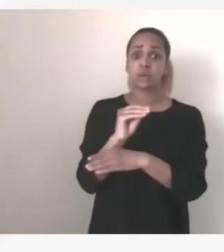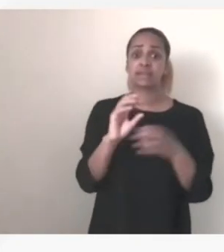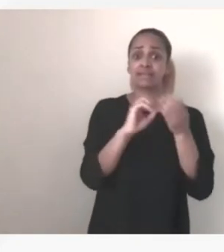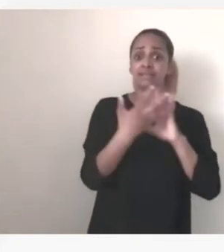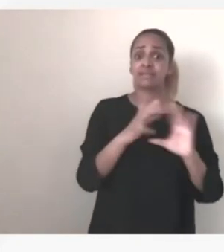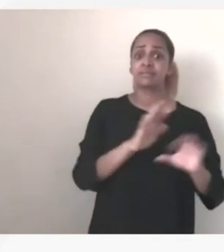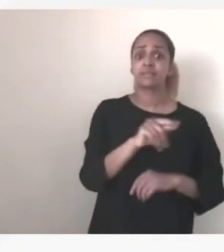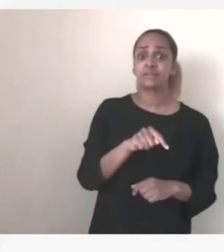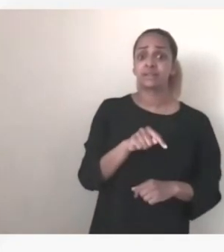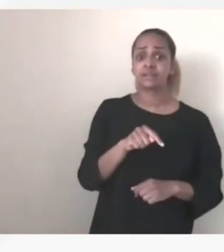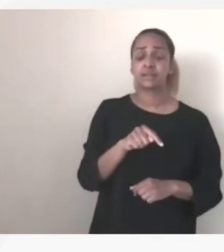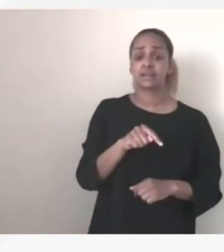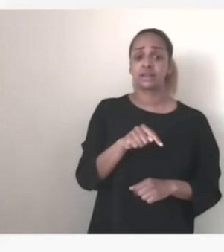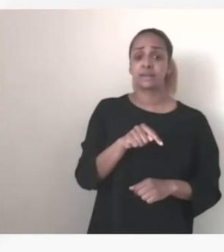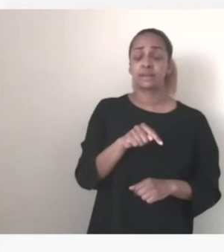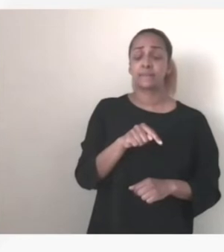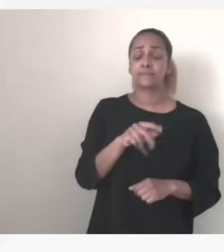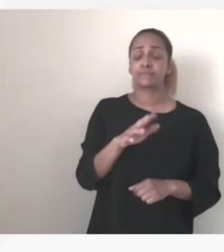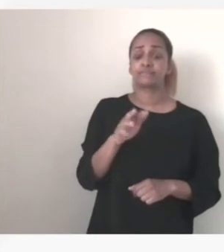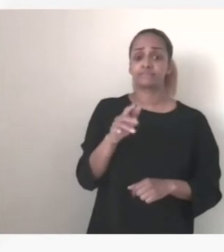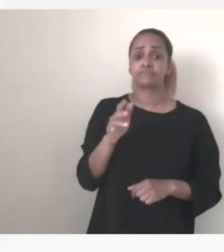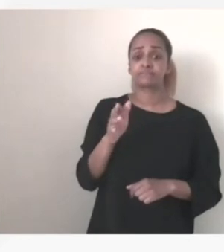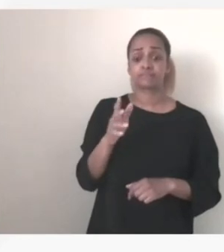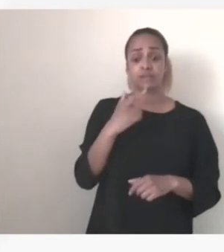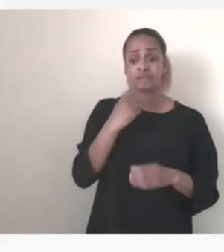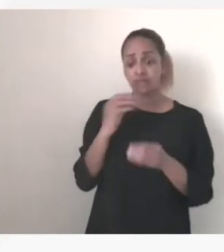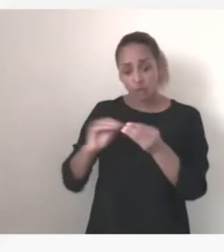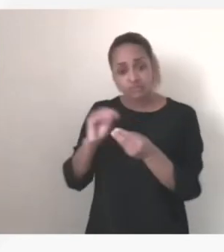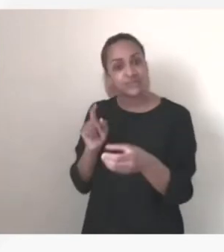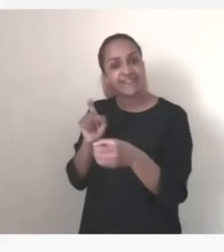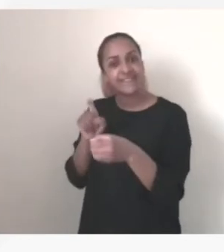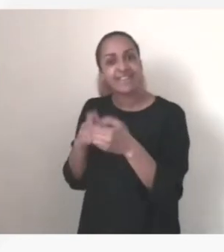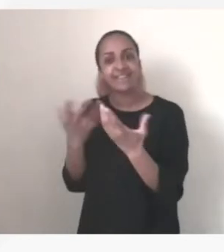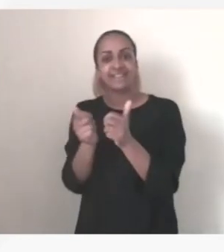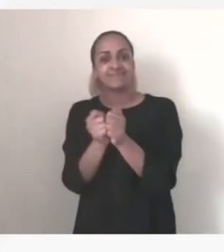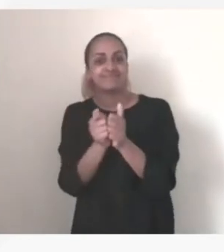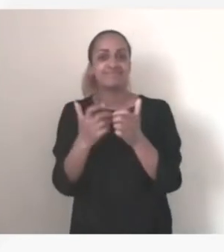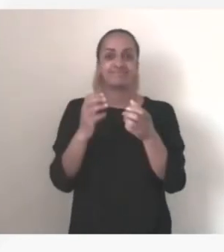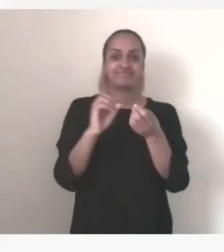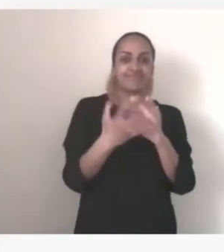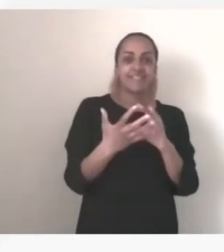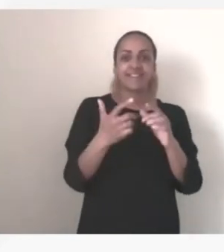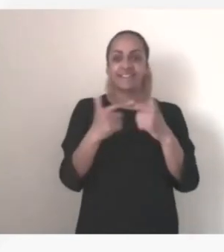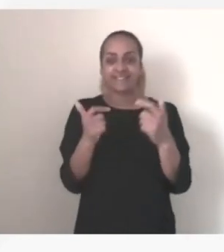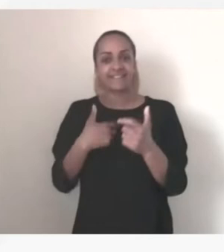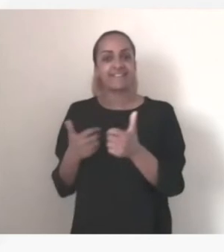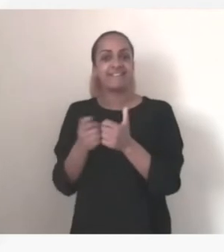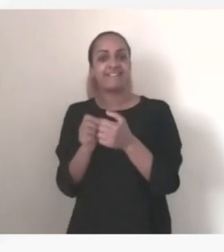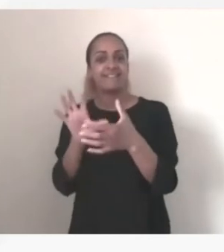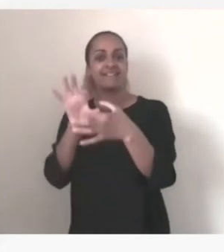objet connecté en IoT,